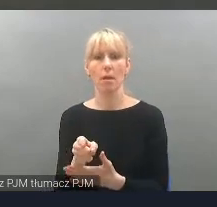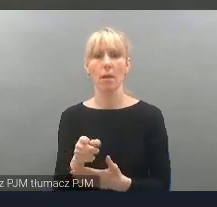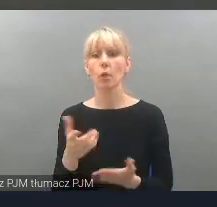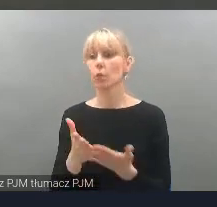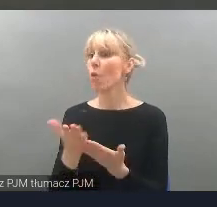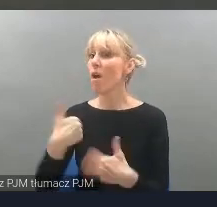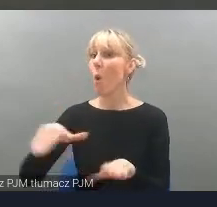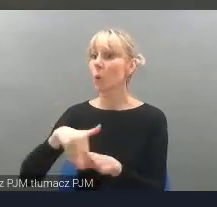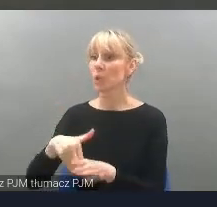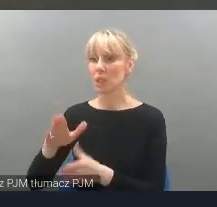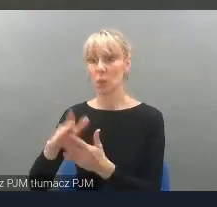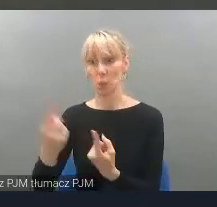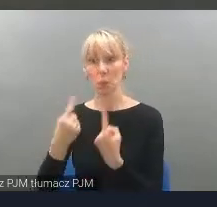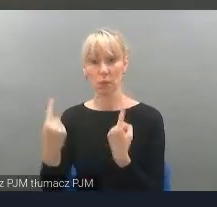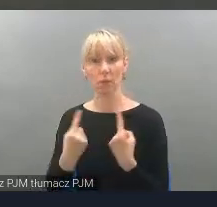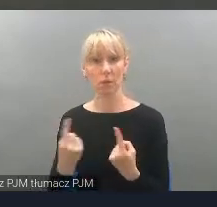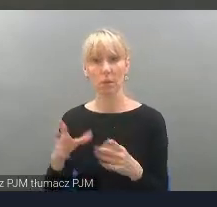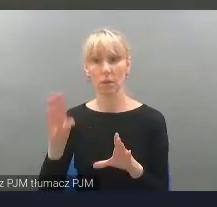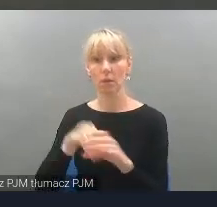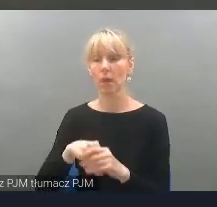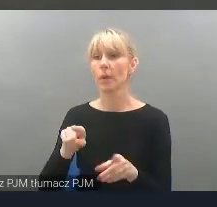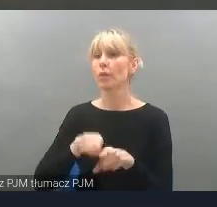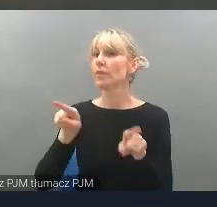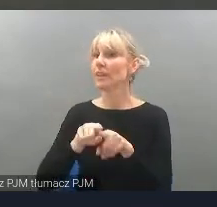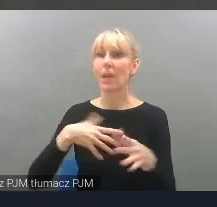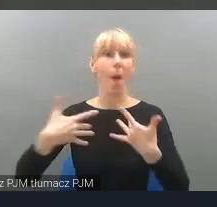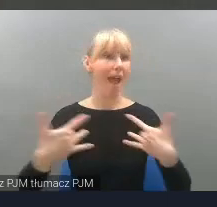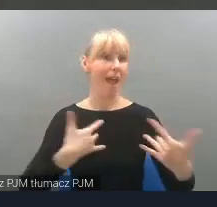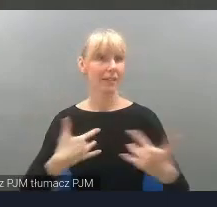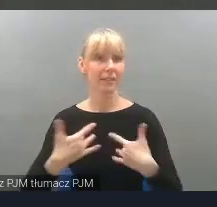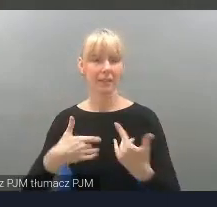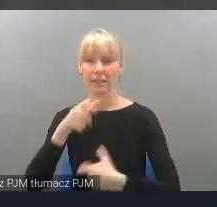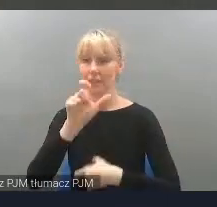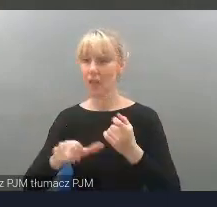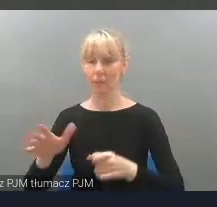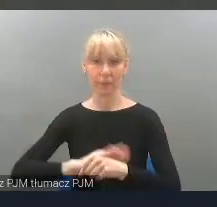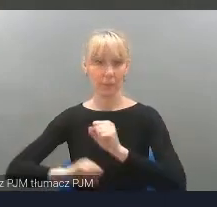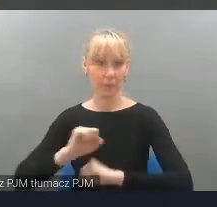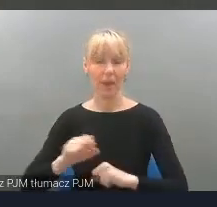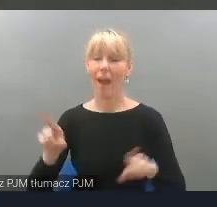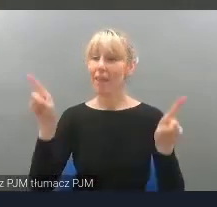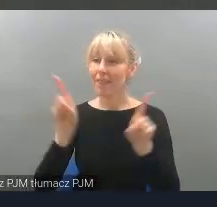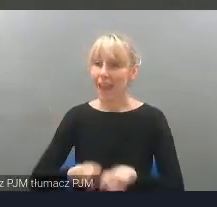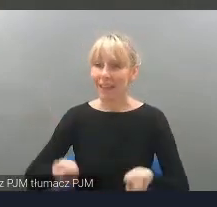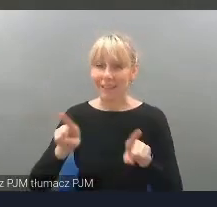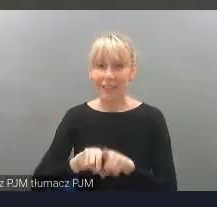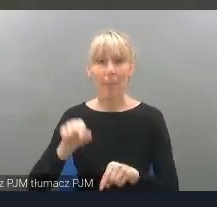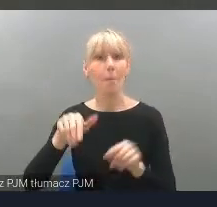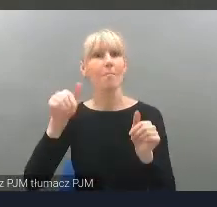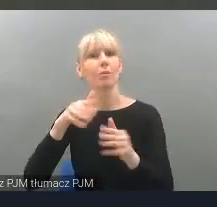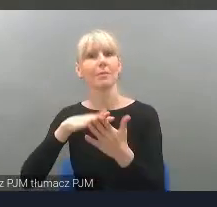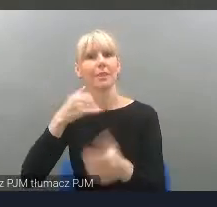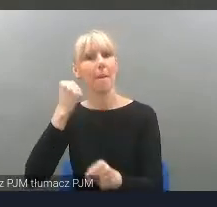który jest artystą z niepełnosprawnościami, ale przecież może być w bardzo prosty sposób także pracownikiem